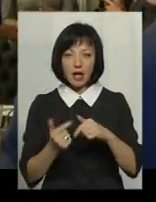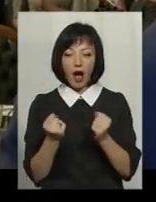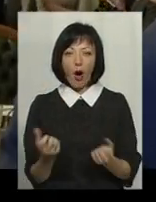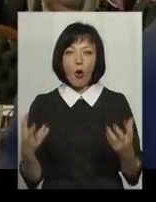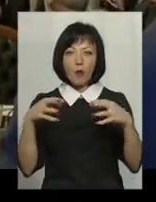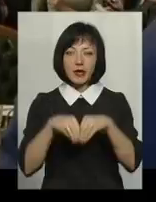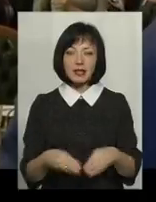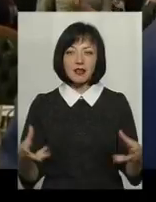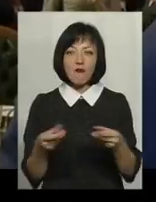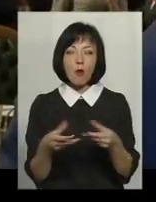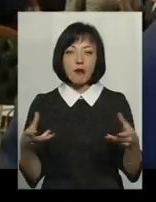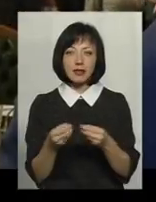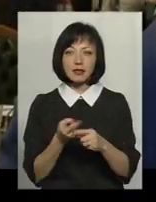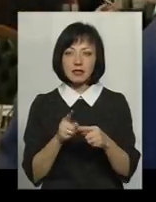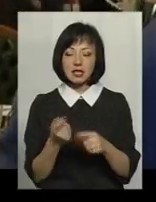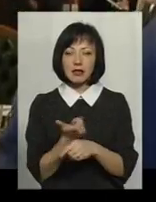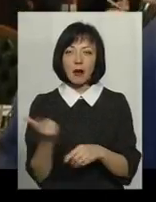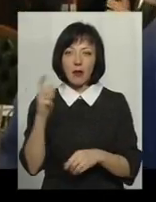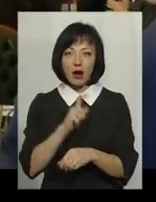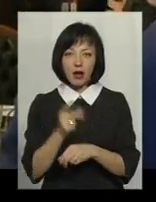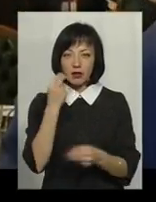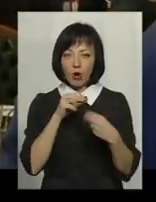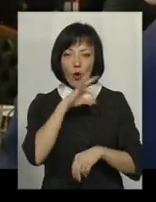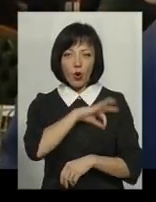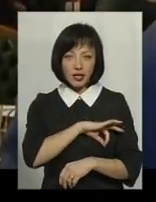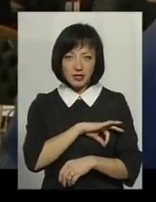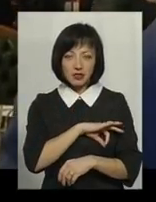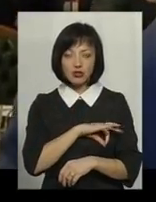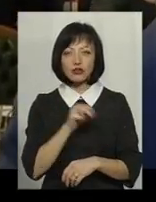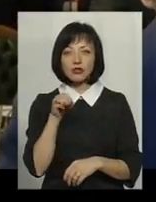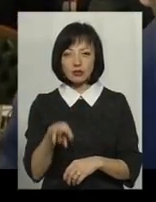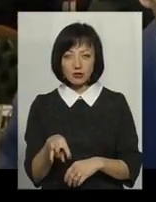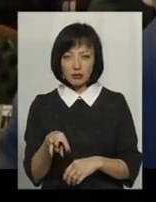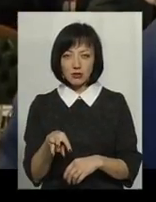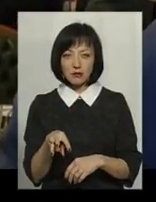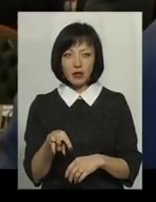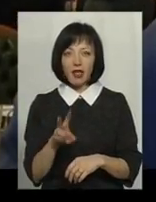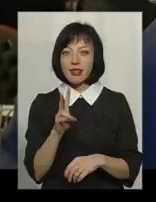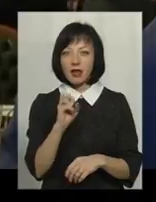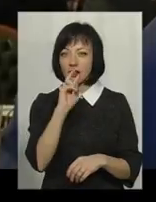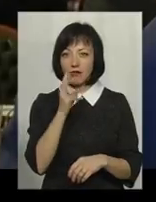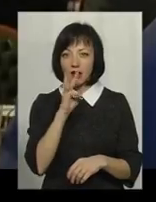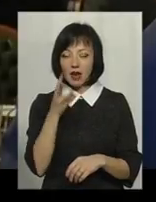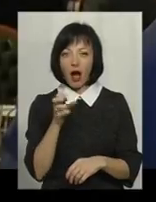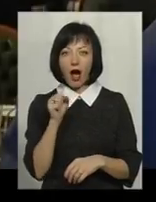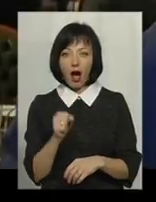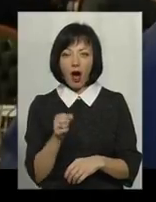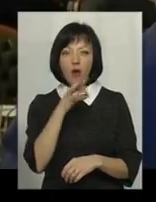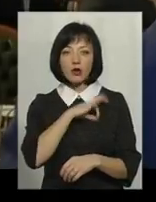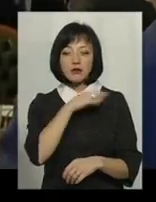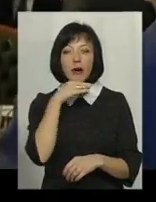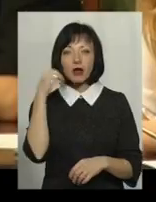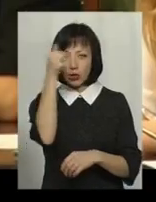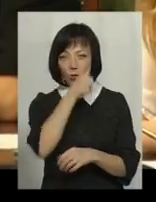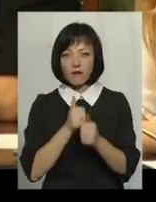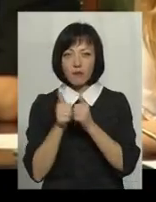'єднання в кооперативи, тому що це набагато корисніша річ, не ситуативно на 2-3 роки, а корисніша річ на багато років